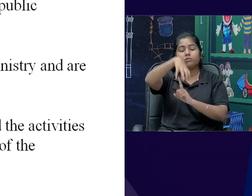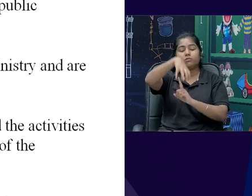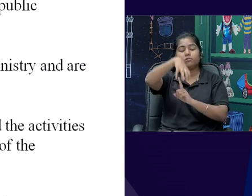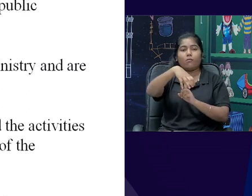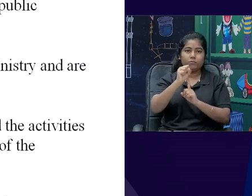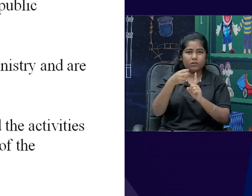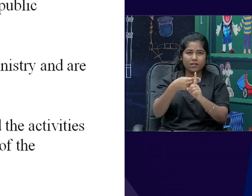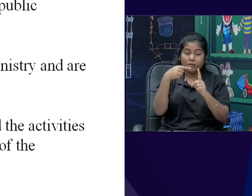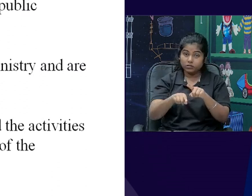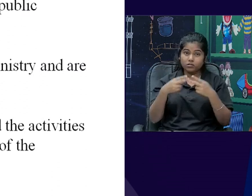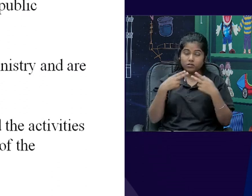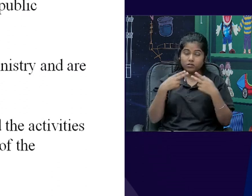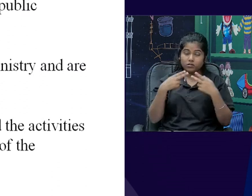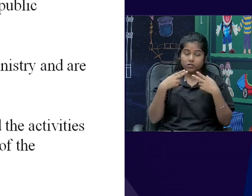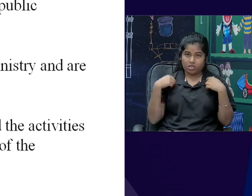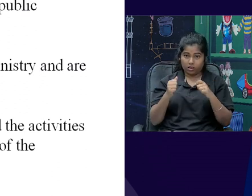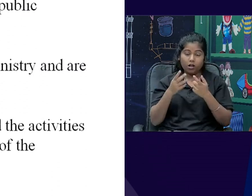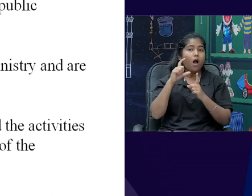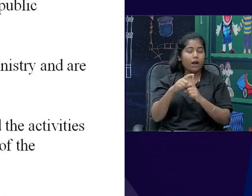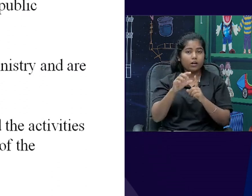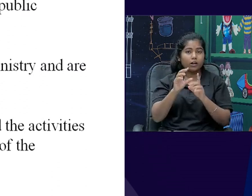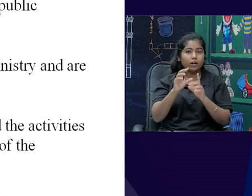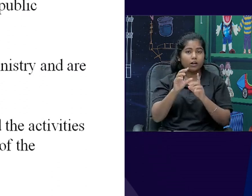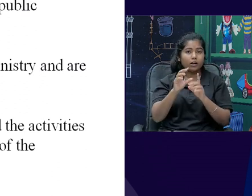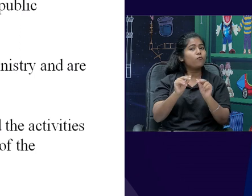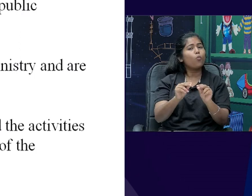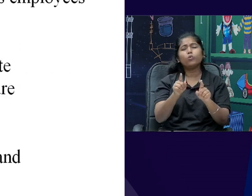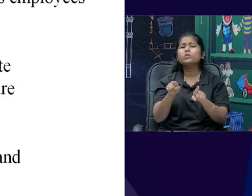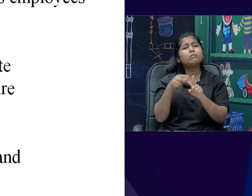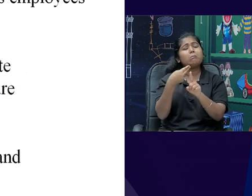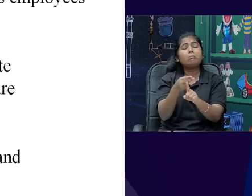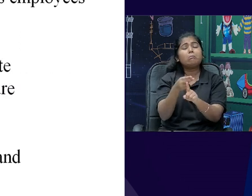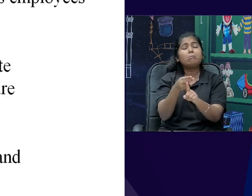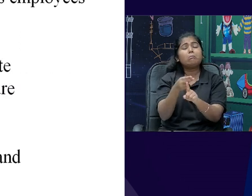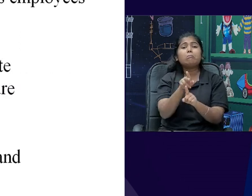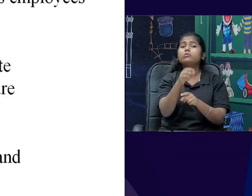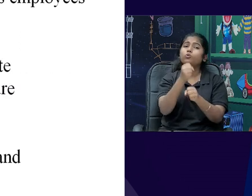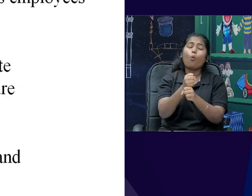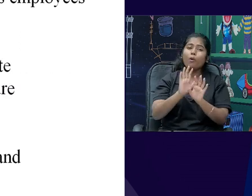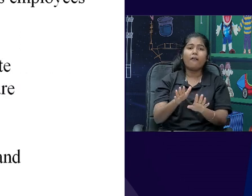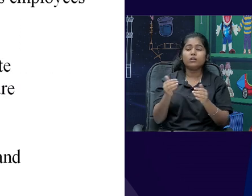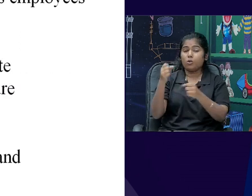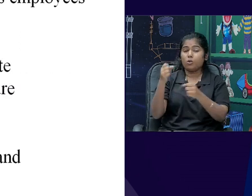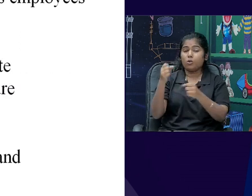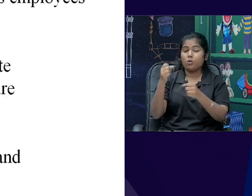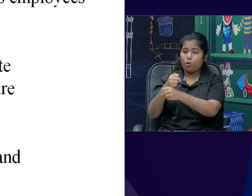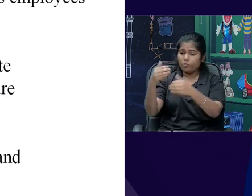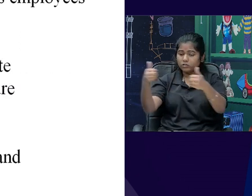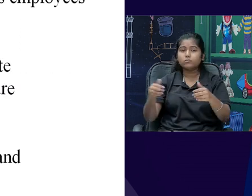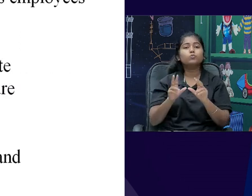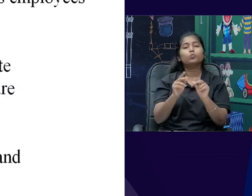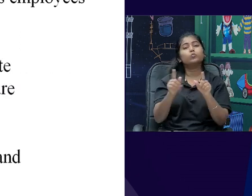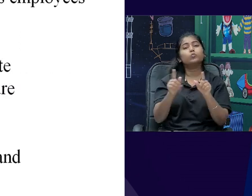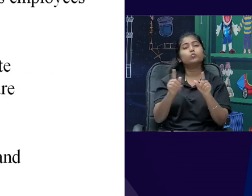अलग नहीं है, legal entity अलग नहीं है, वो government ही है, its identity is not separate from the government.